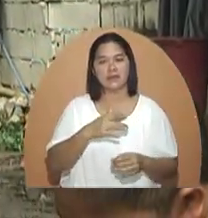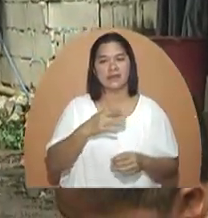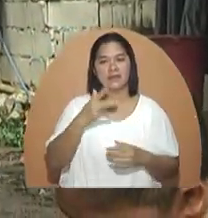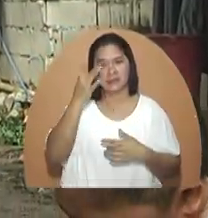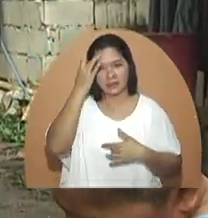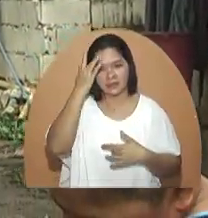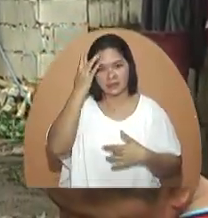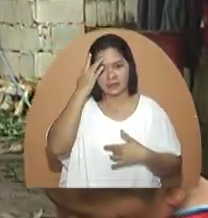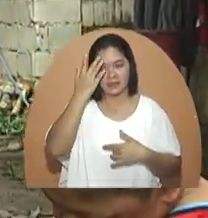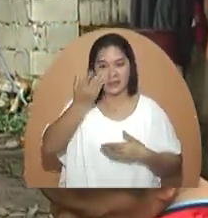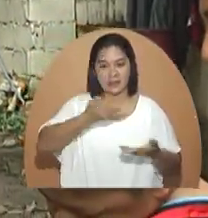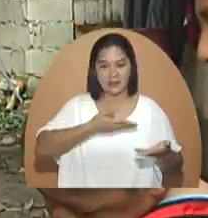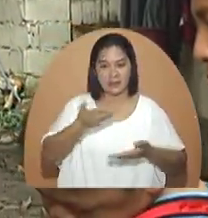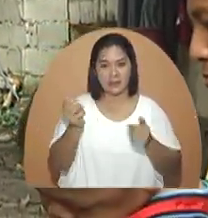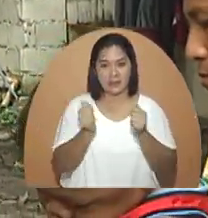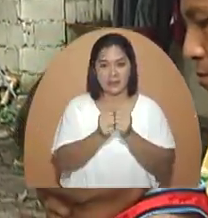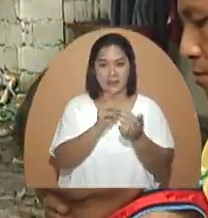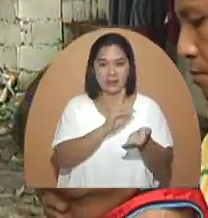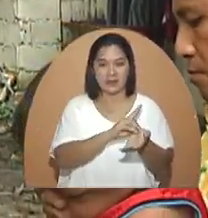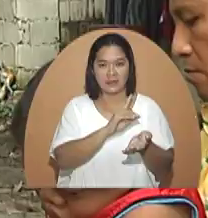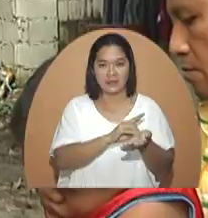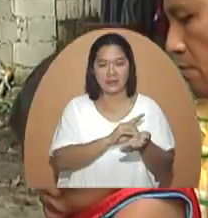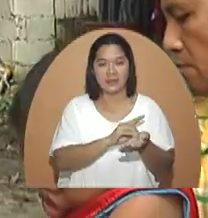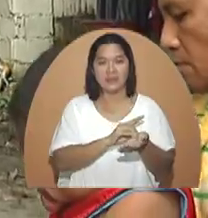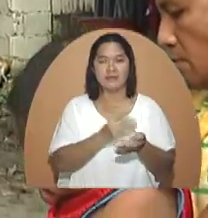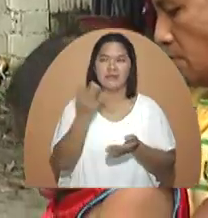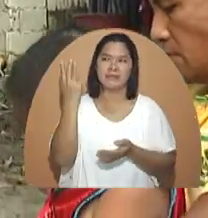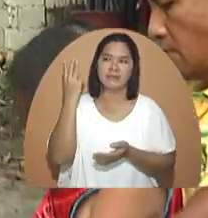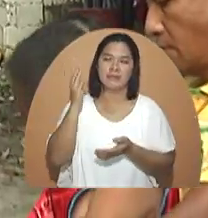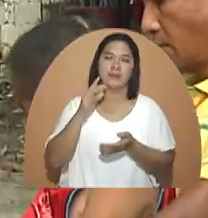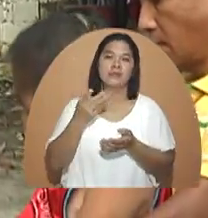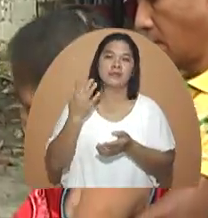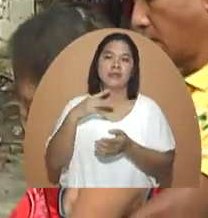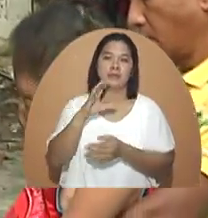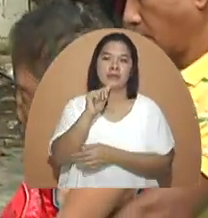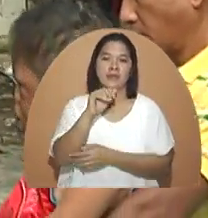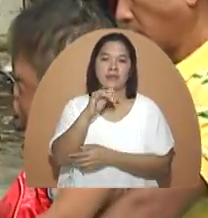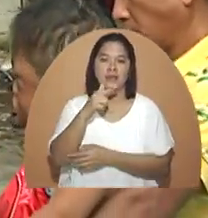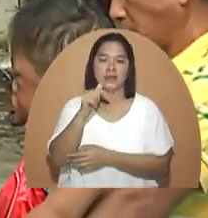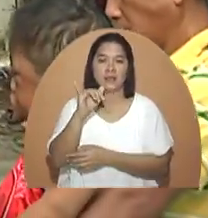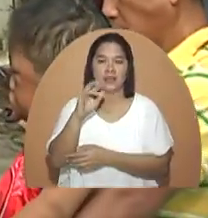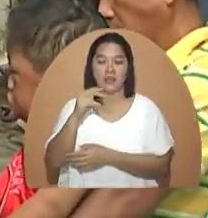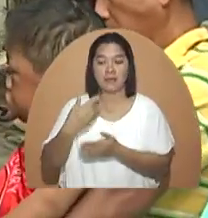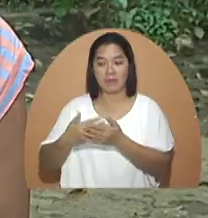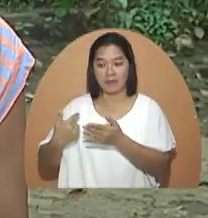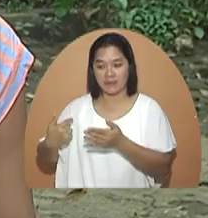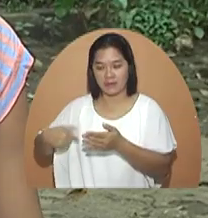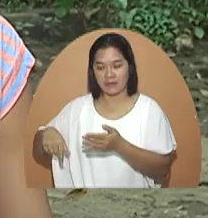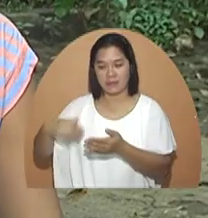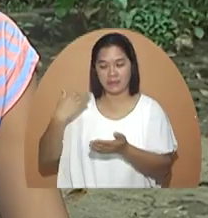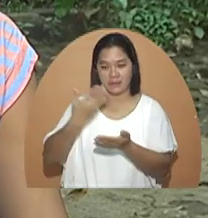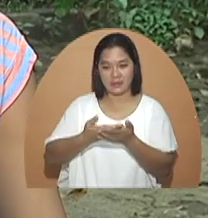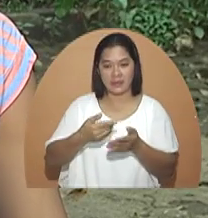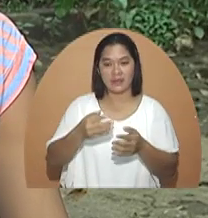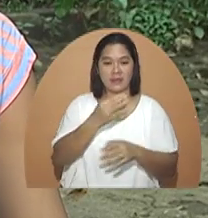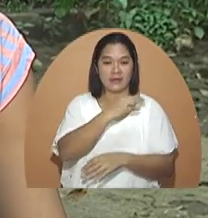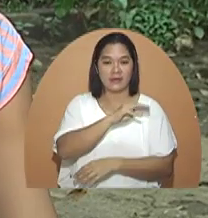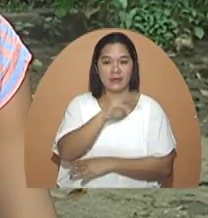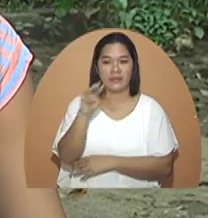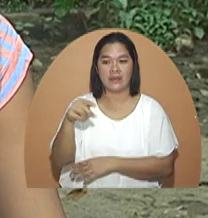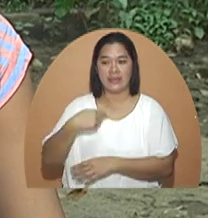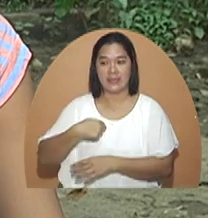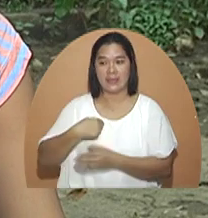karamdaman. Sa payo na rin ang mga doktor ito na tumingin sa kanya roon. Bago kami pumunta dito sa Maynila, ma'am,